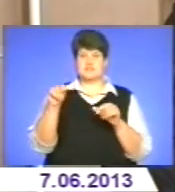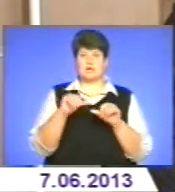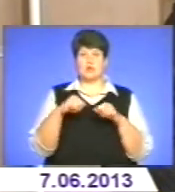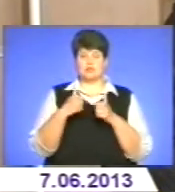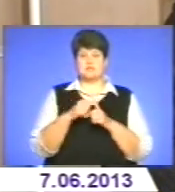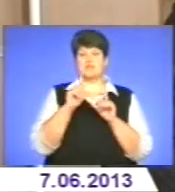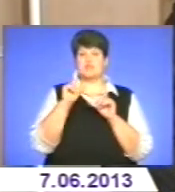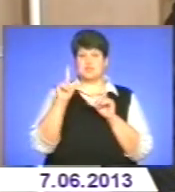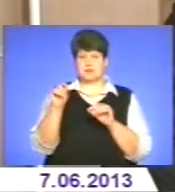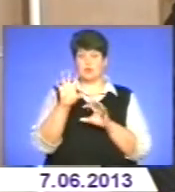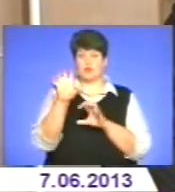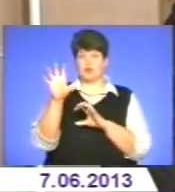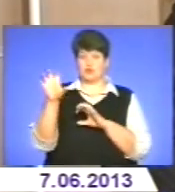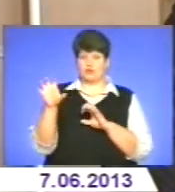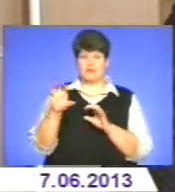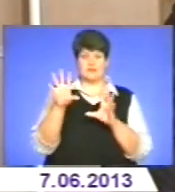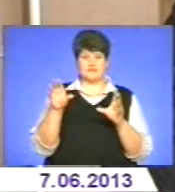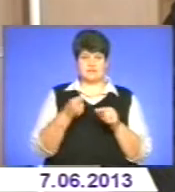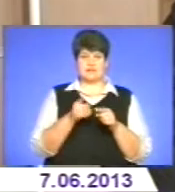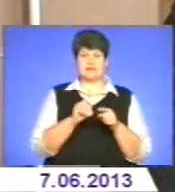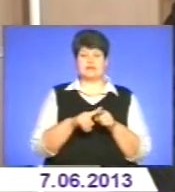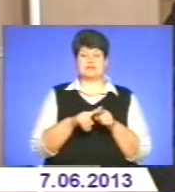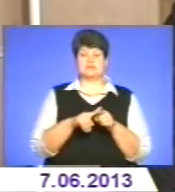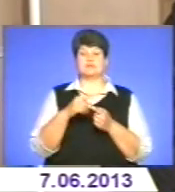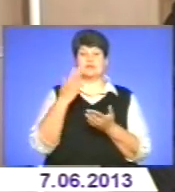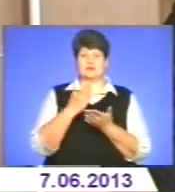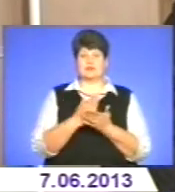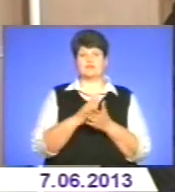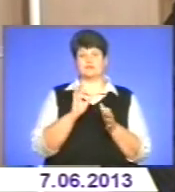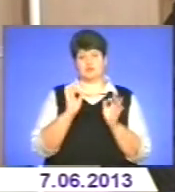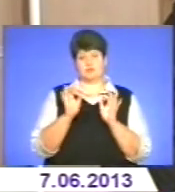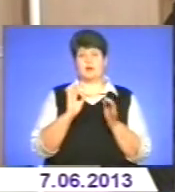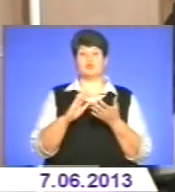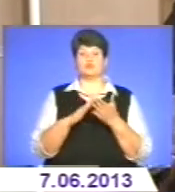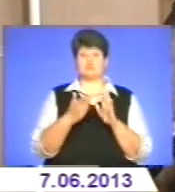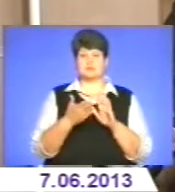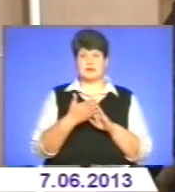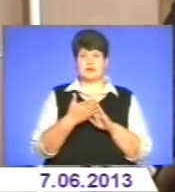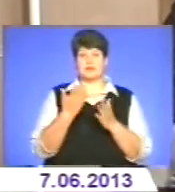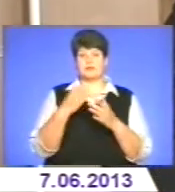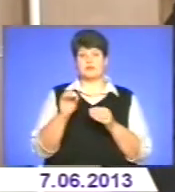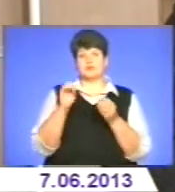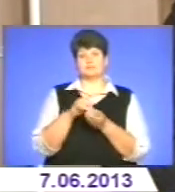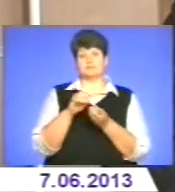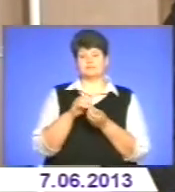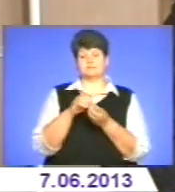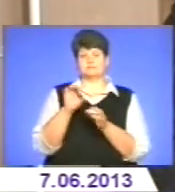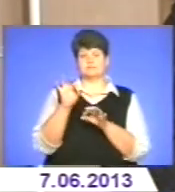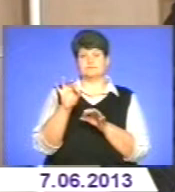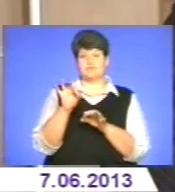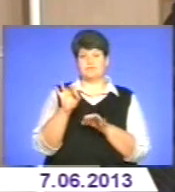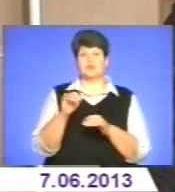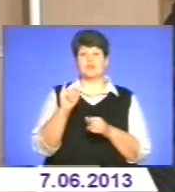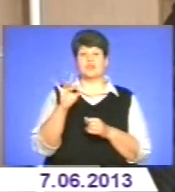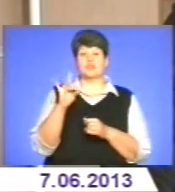ради виїжджала, пофотографувалися мене фоні цієї лінії, вона знаходиться в досить нормальному стані, але вона стоїть, а все ще стоїть, воно і